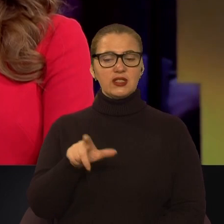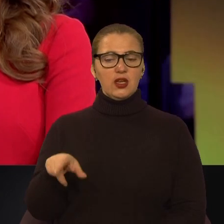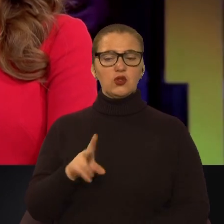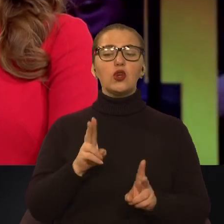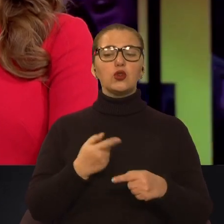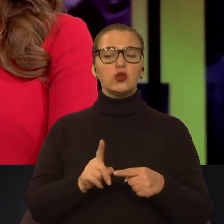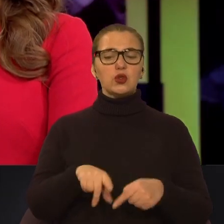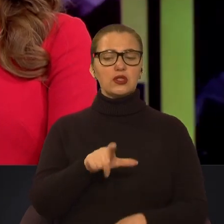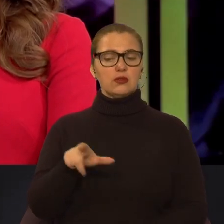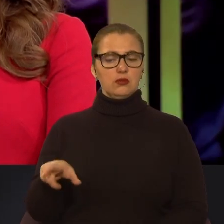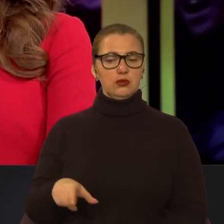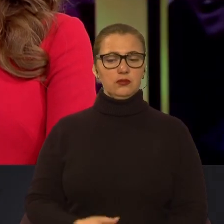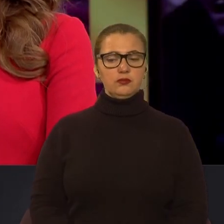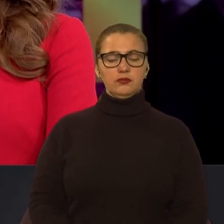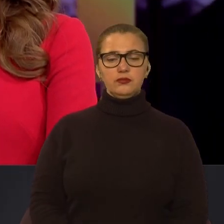хто ці люди?